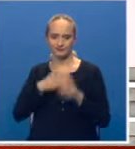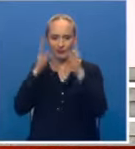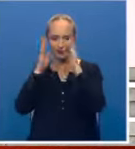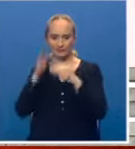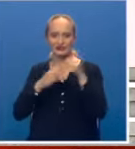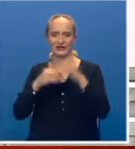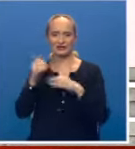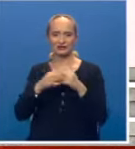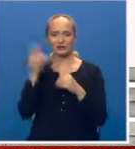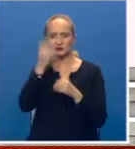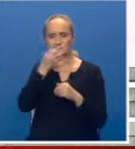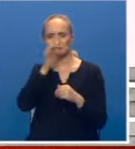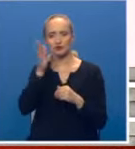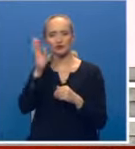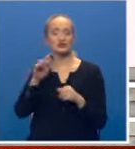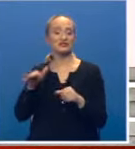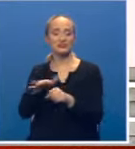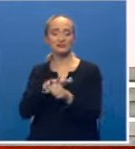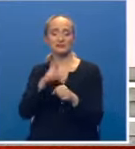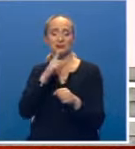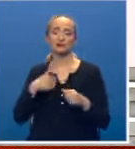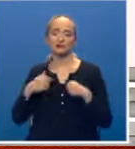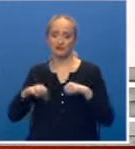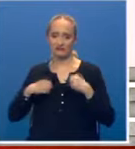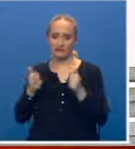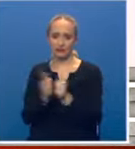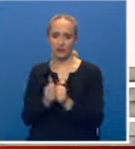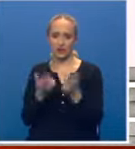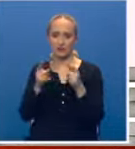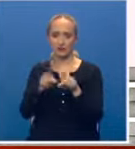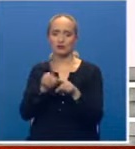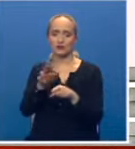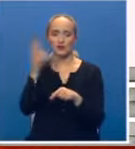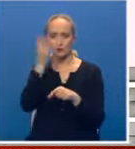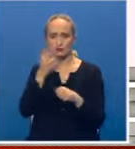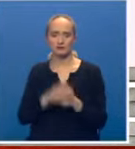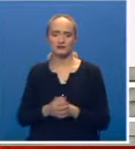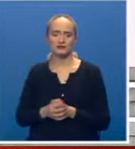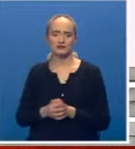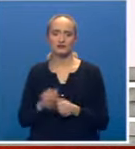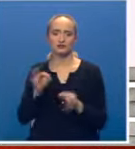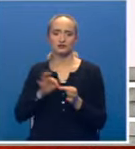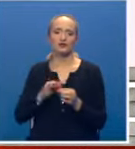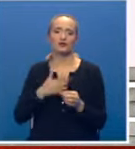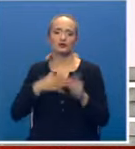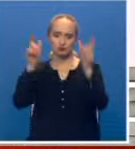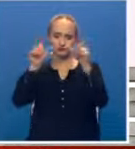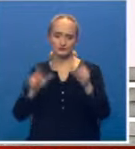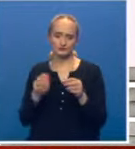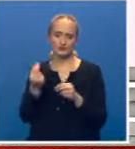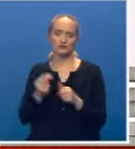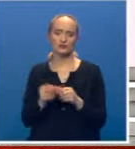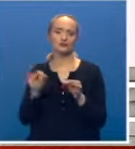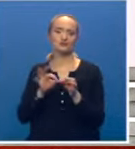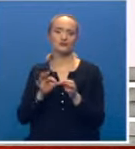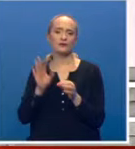gradimo razumijevanje bolju budućnost sa svima sa kojima živimo, ali to isto tako podrazumijeva, da čuvamo našu Republiku Srpsku,